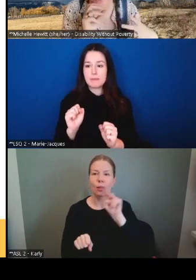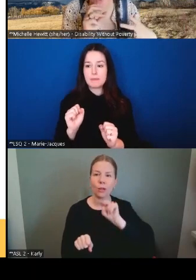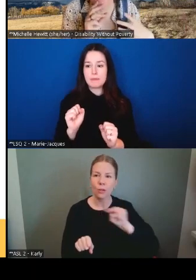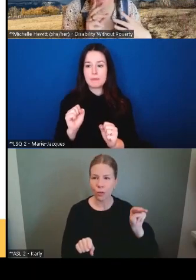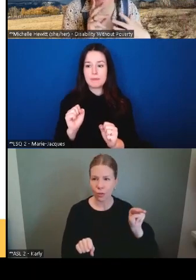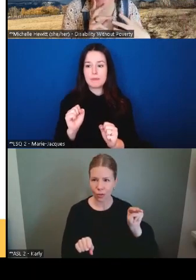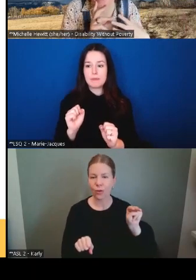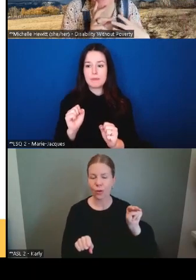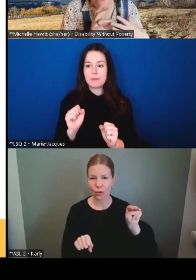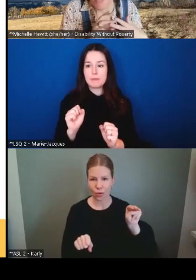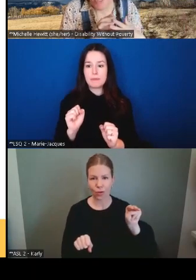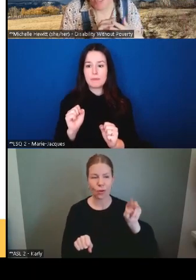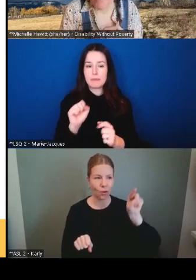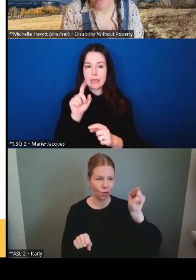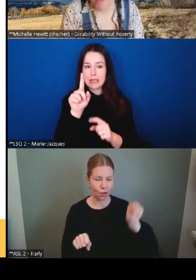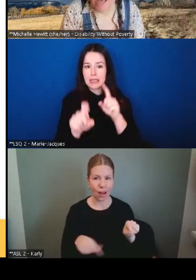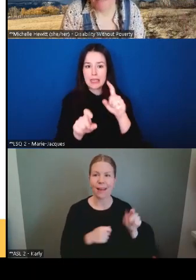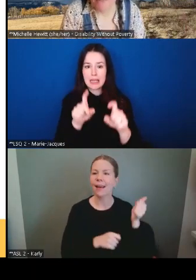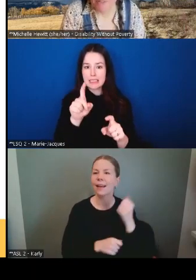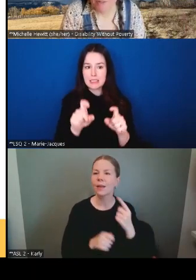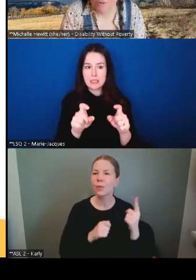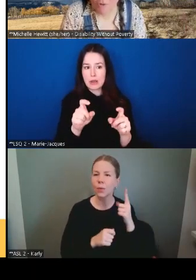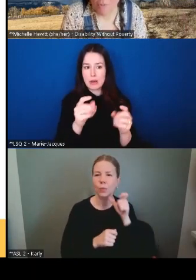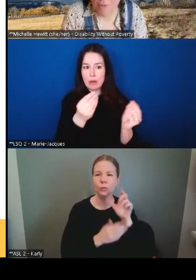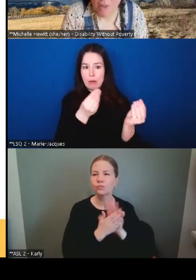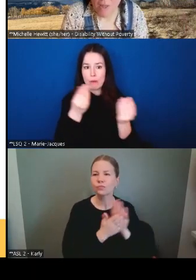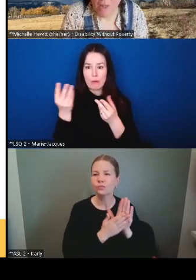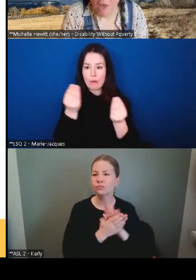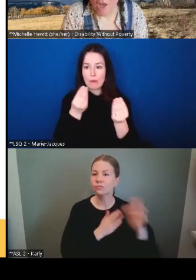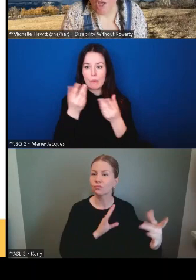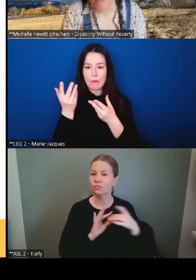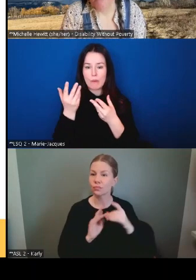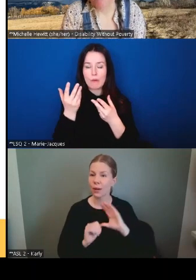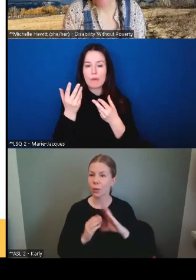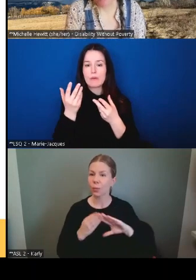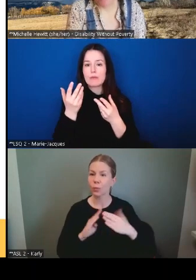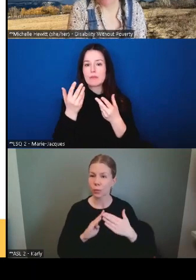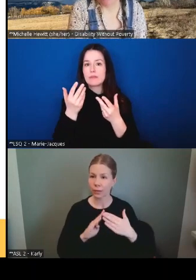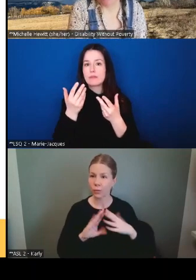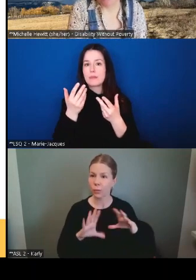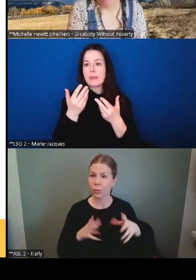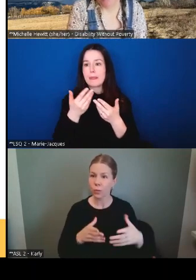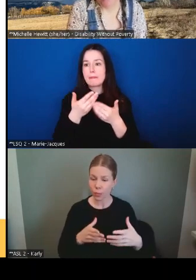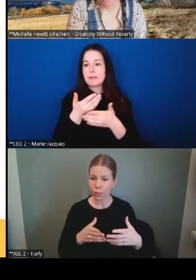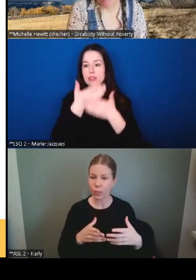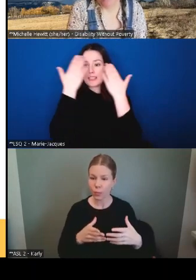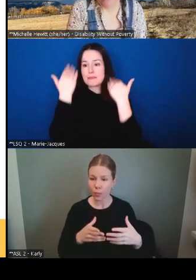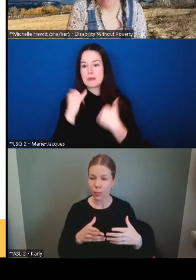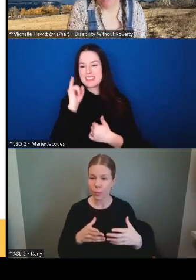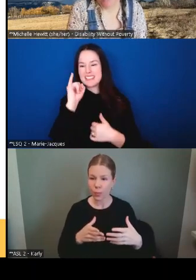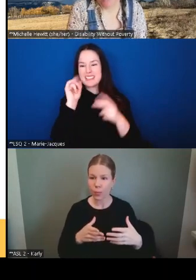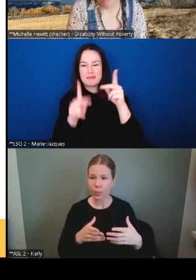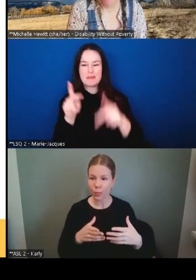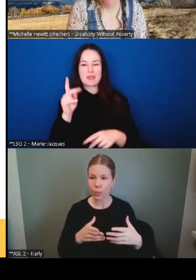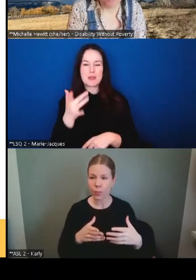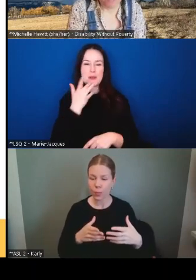les questions, je ne sais pas si ce sont des gens qui veulent faire partie de notre communauté